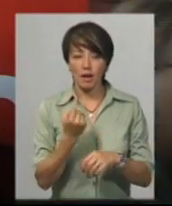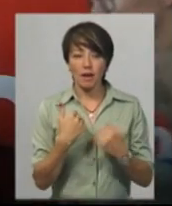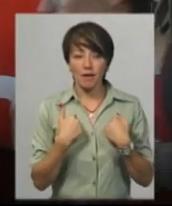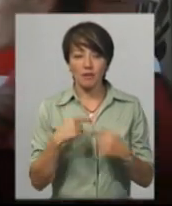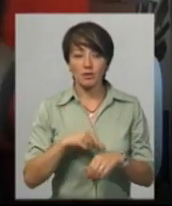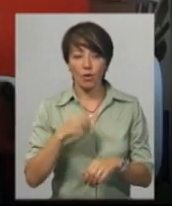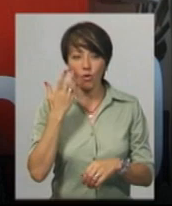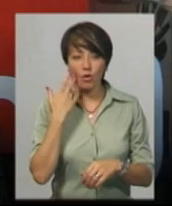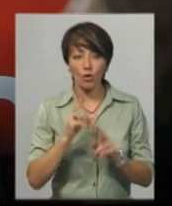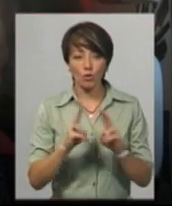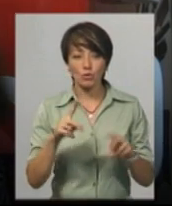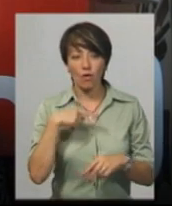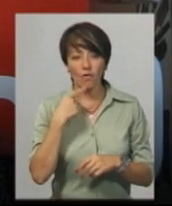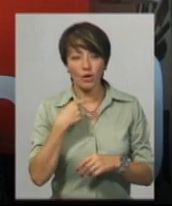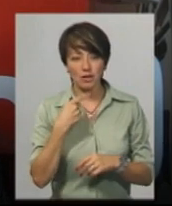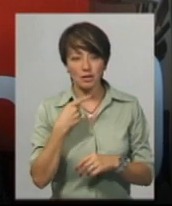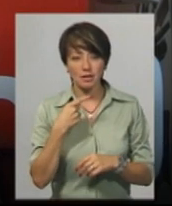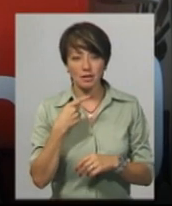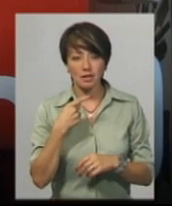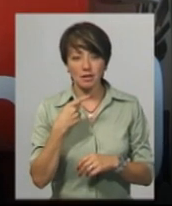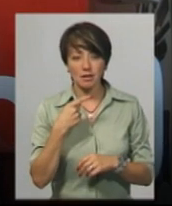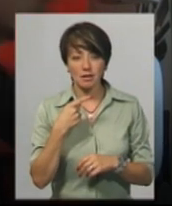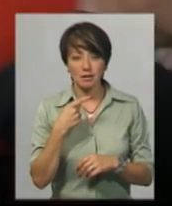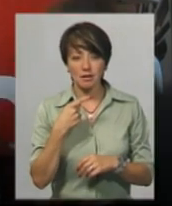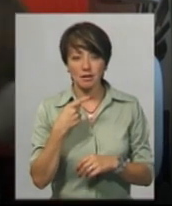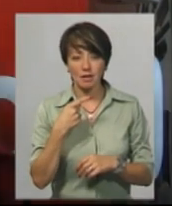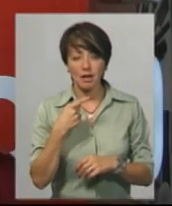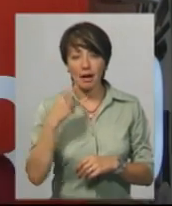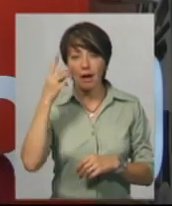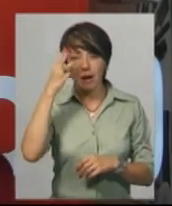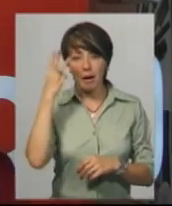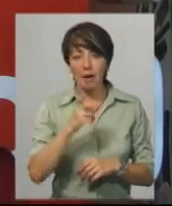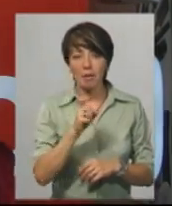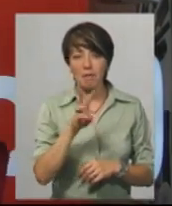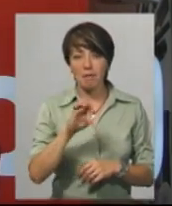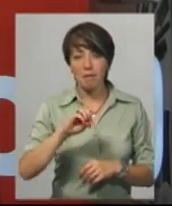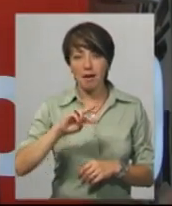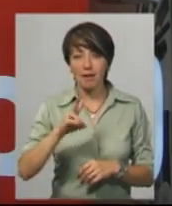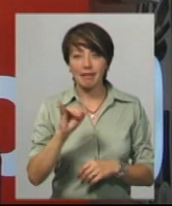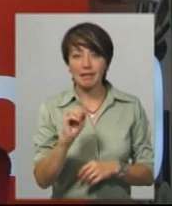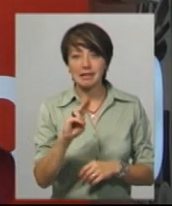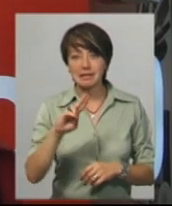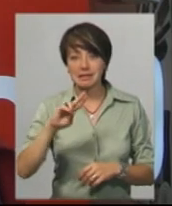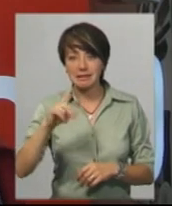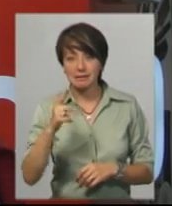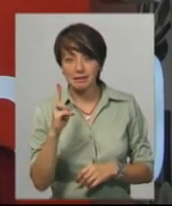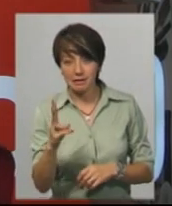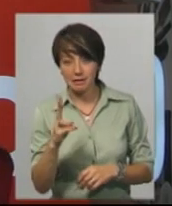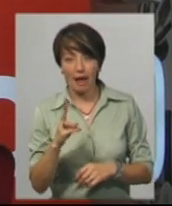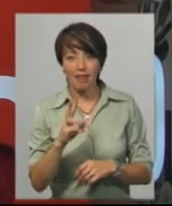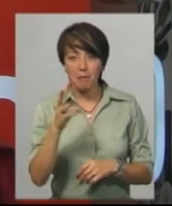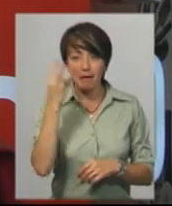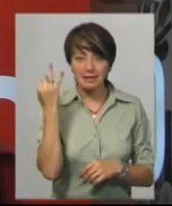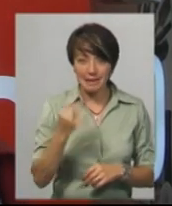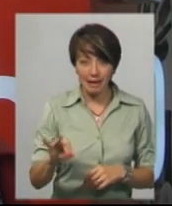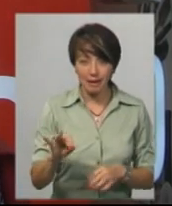відчуваю, коли хтось говорить Хмельницьк, а не Хмельницький. Це відчуваю за кілька кілометрів. Тут таке собі, як